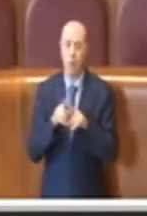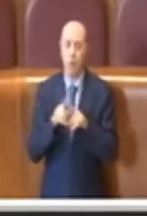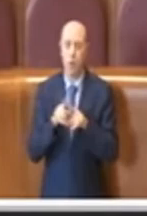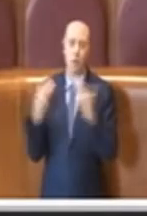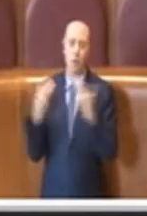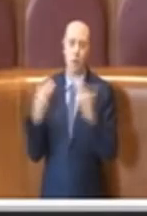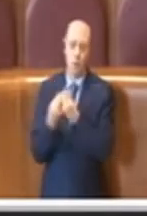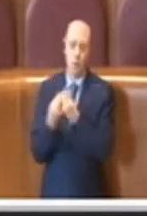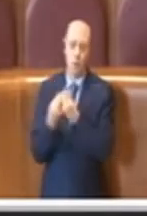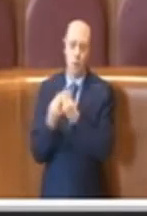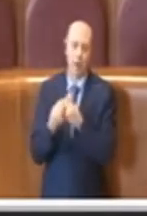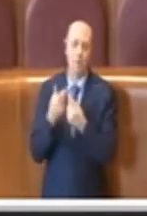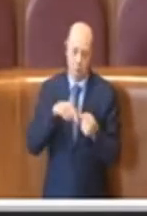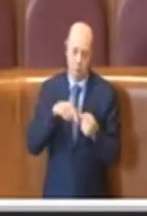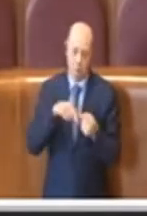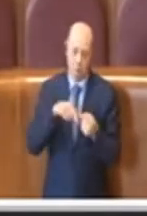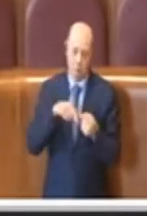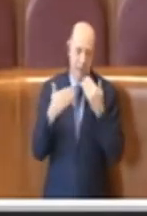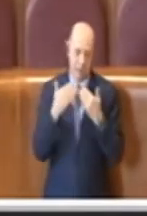in assemblea. Grazie a tutti.